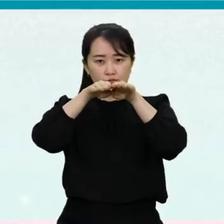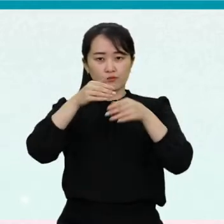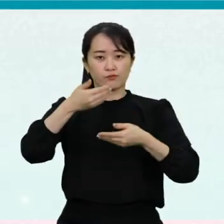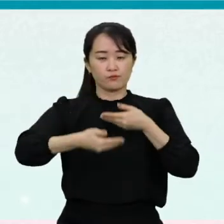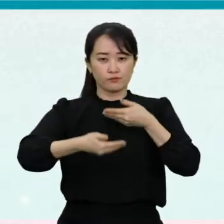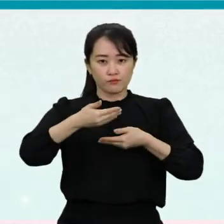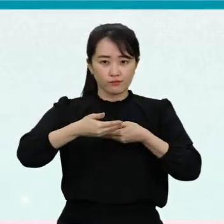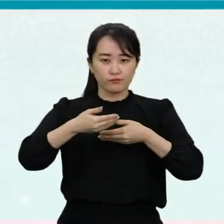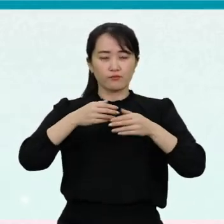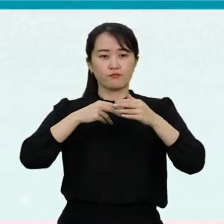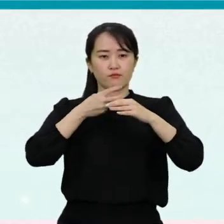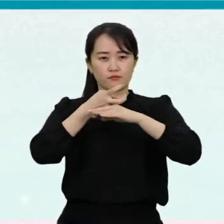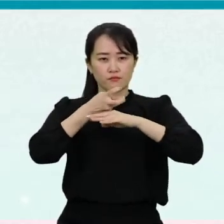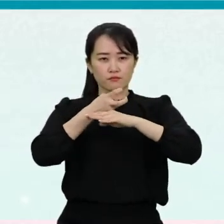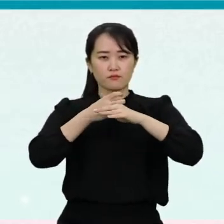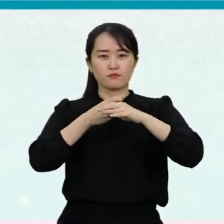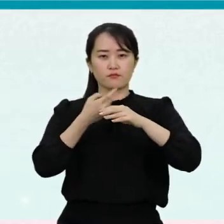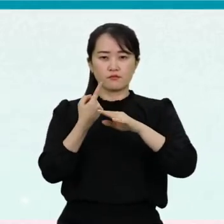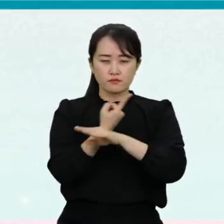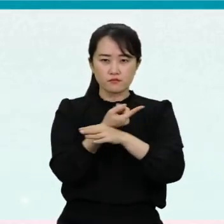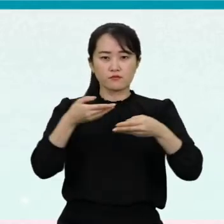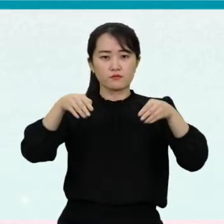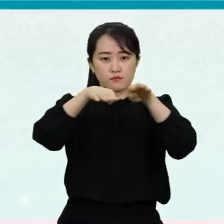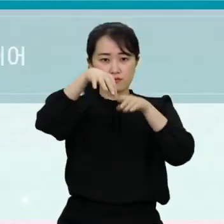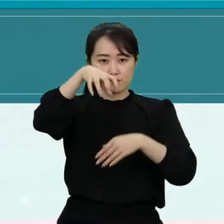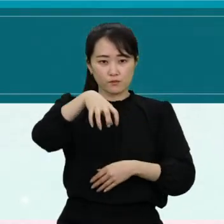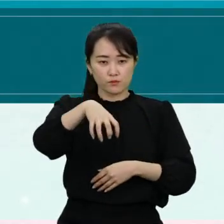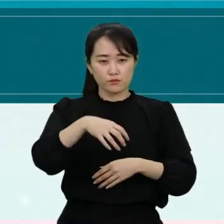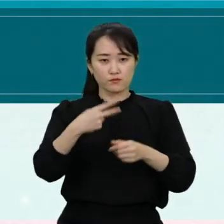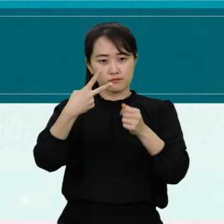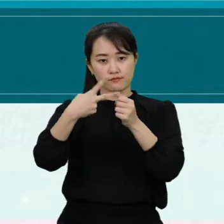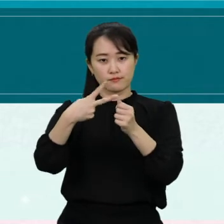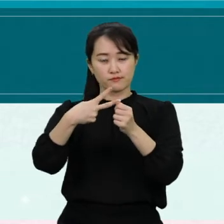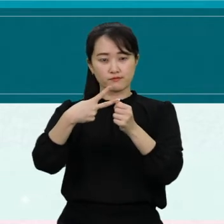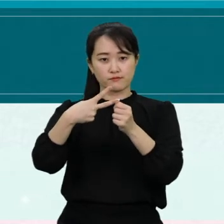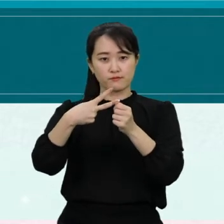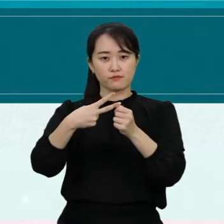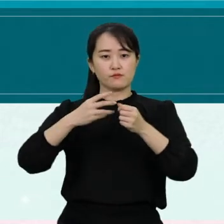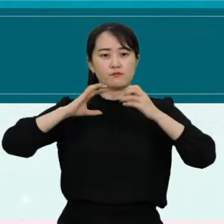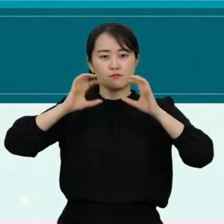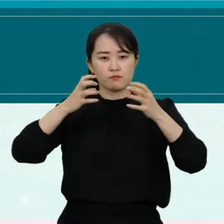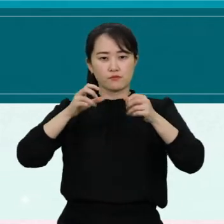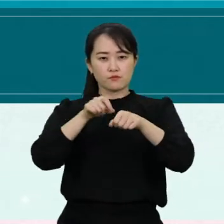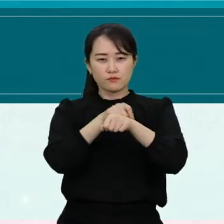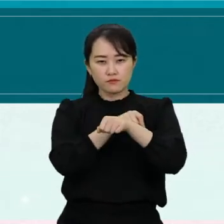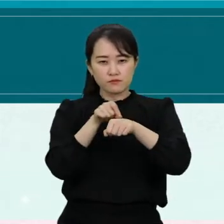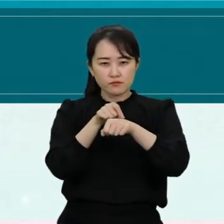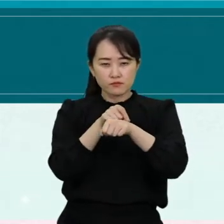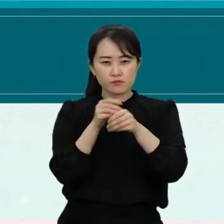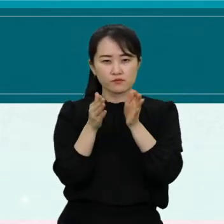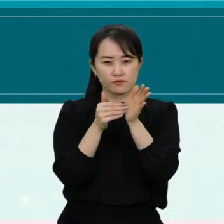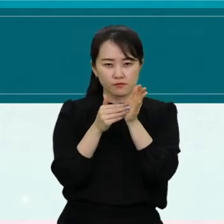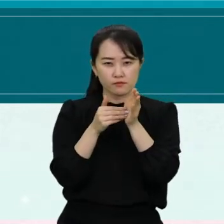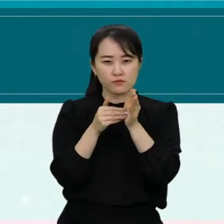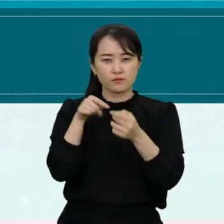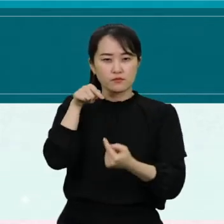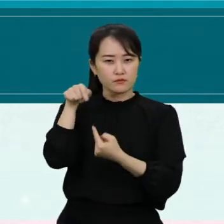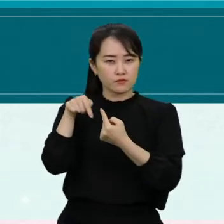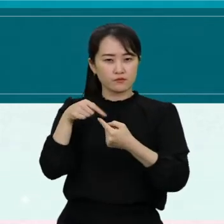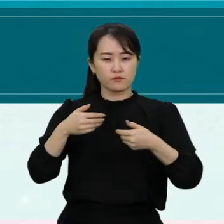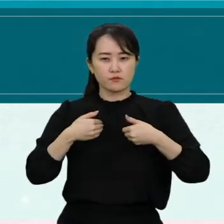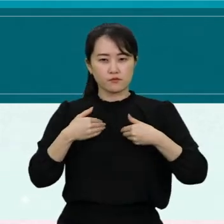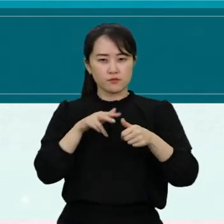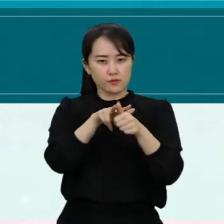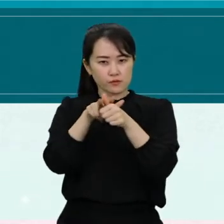대중교통 및 기타 실내외 시설 2번 국가특수기밀 및 국가운영에 필요한